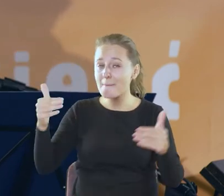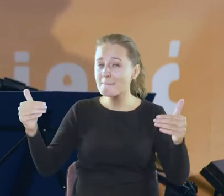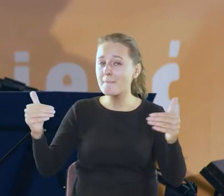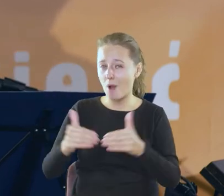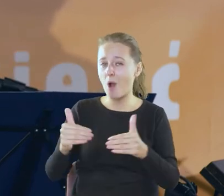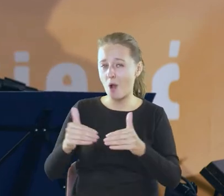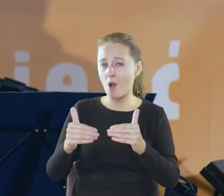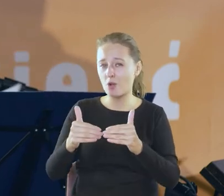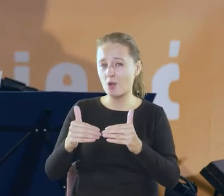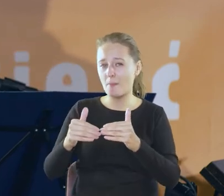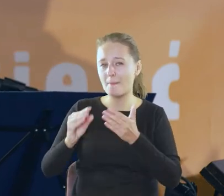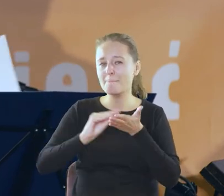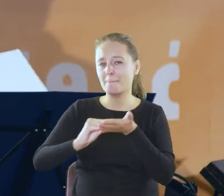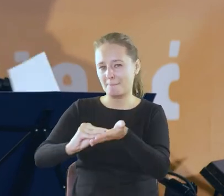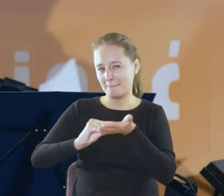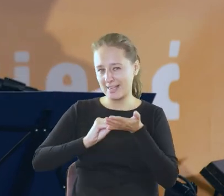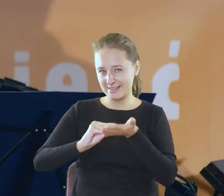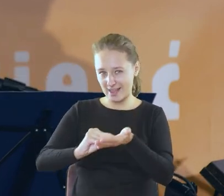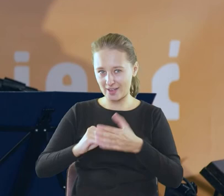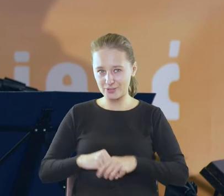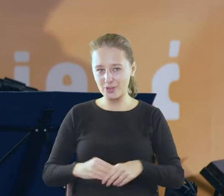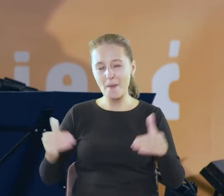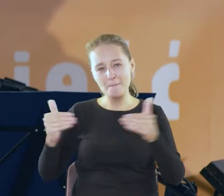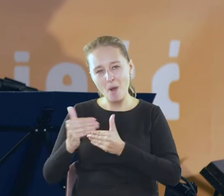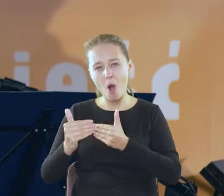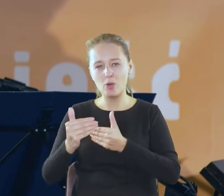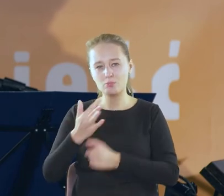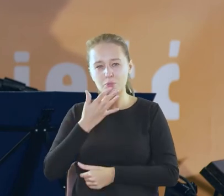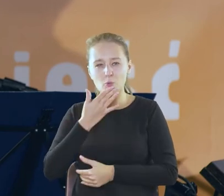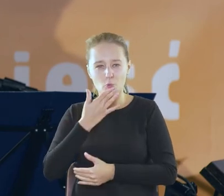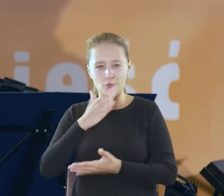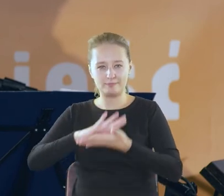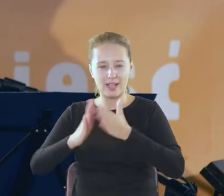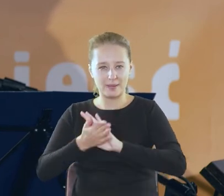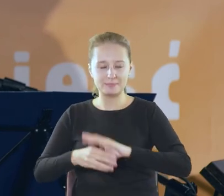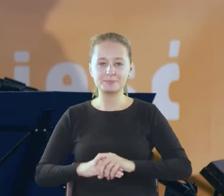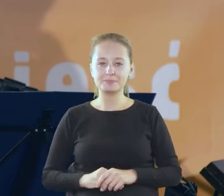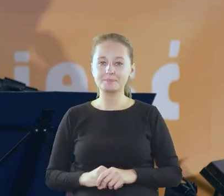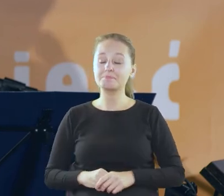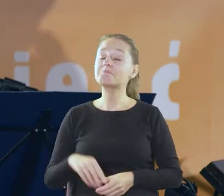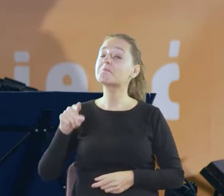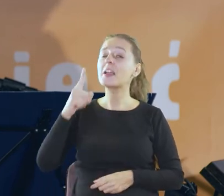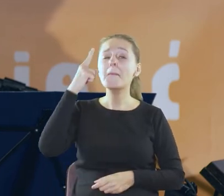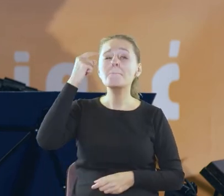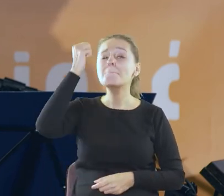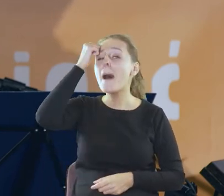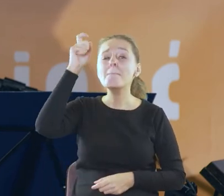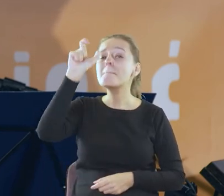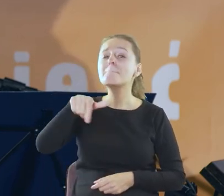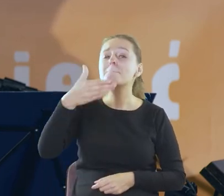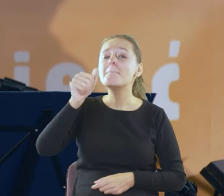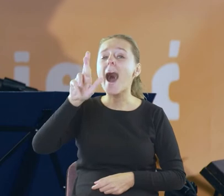do siebie pisać że tak się mogli do siebie zwracać pamiętam cię Mario wybornie